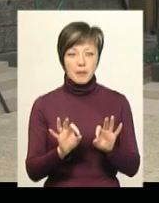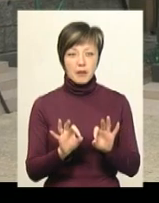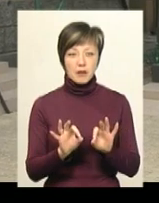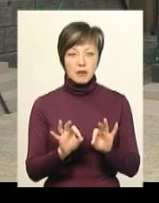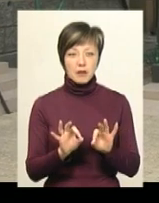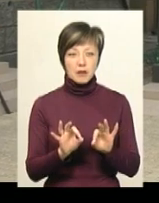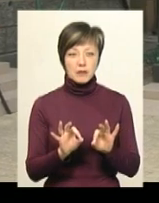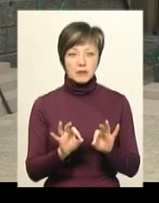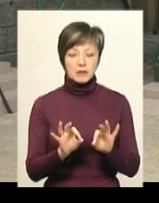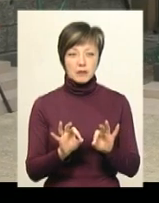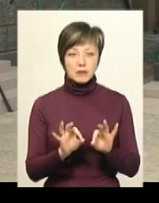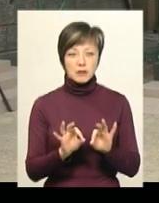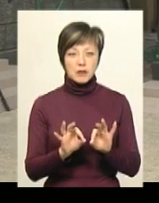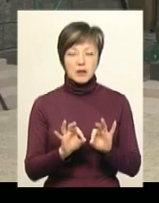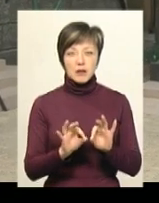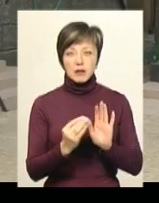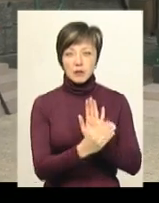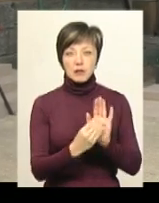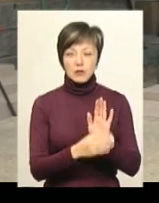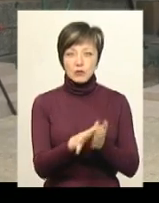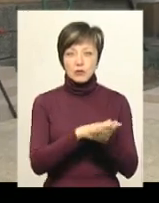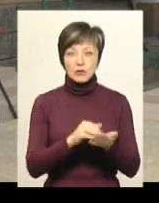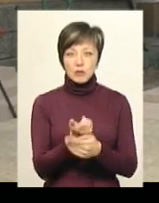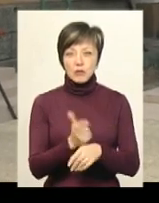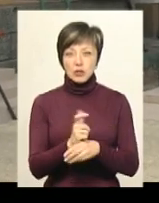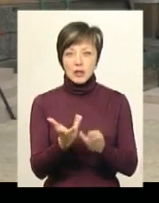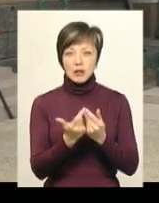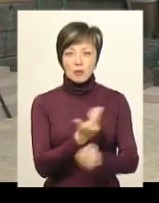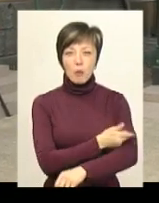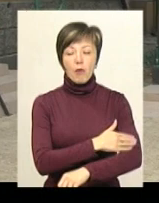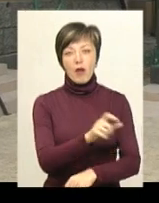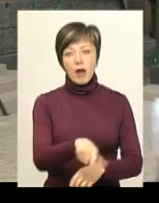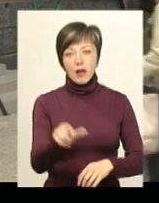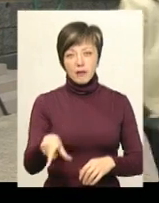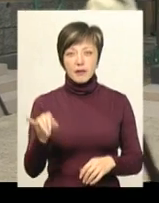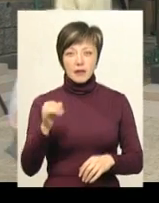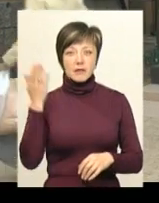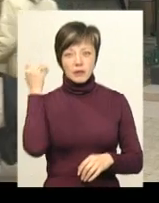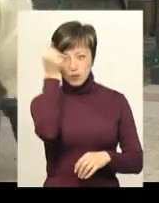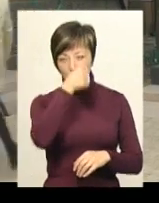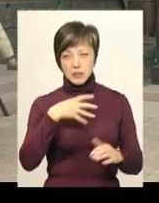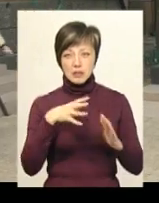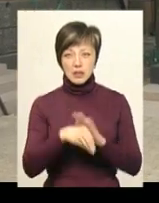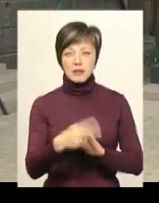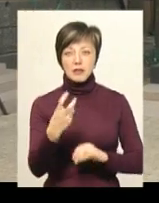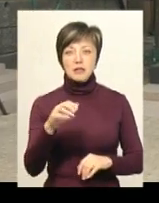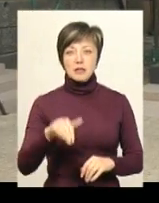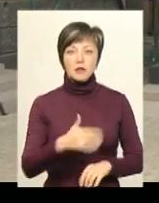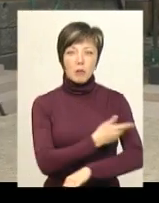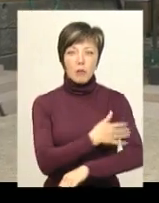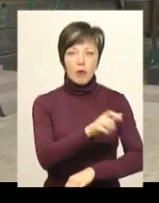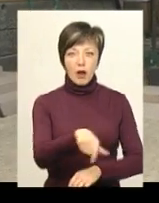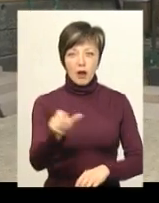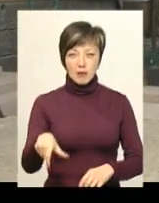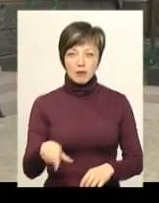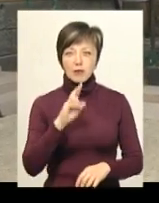метою цього розказу було унічтоження якнайбільшої кількості полаків. І в тих роках захинуло до 200 тисячі полаків.